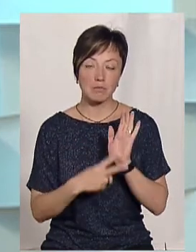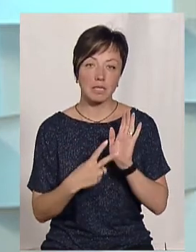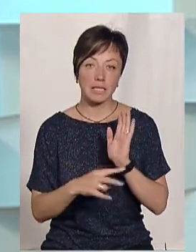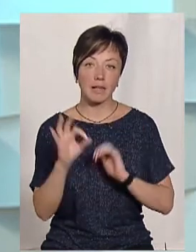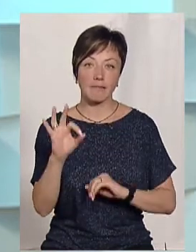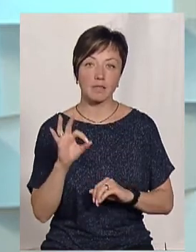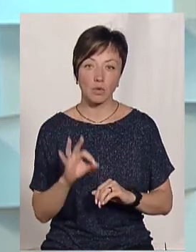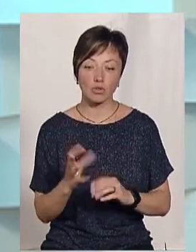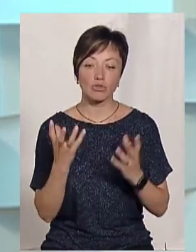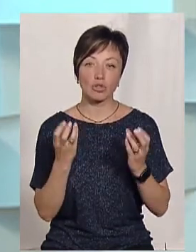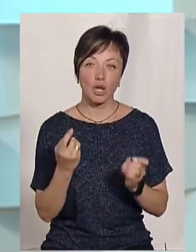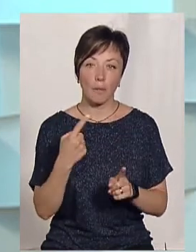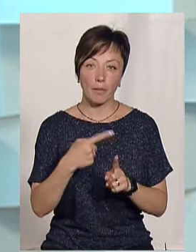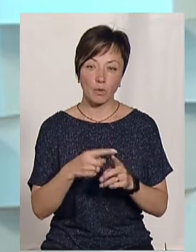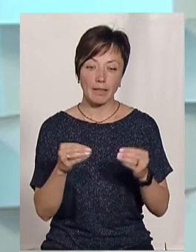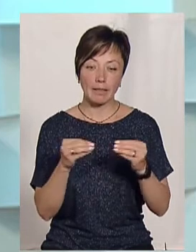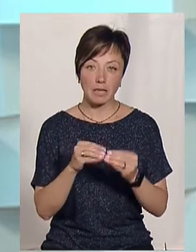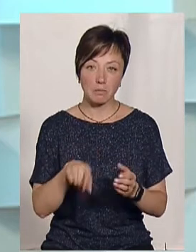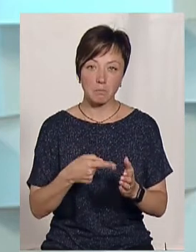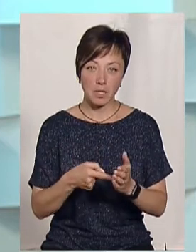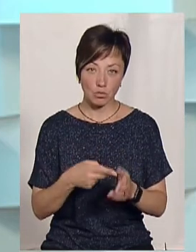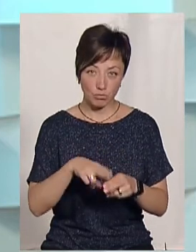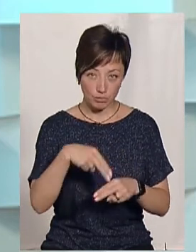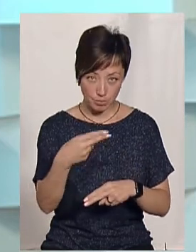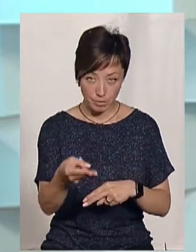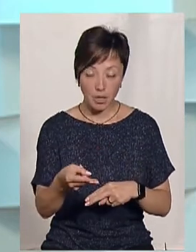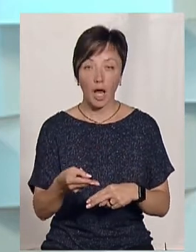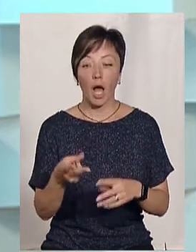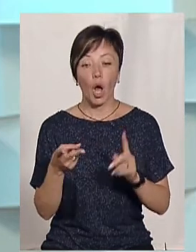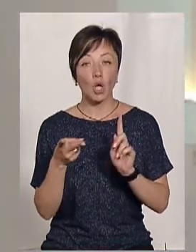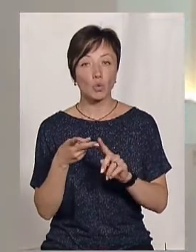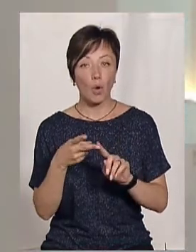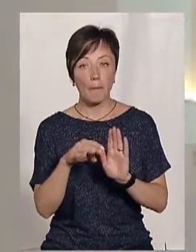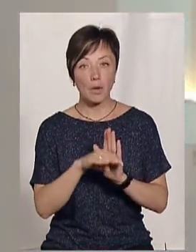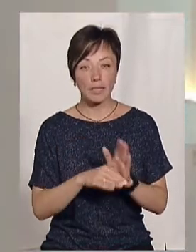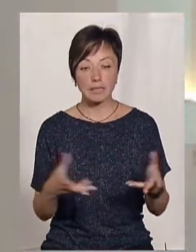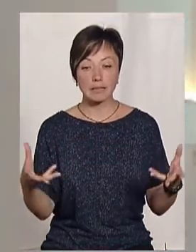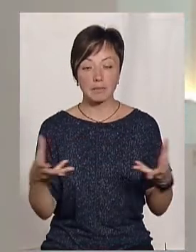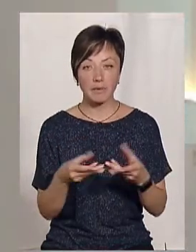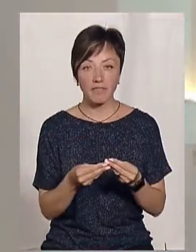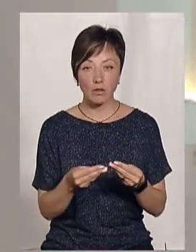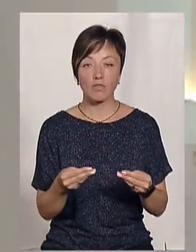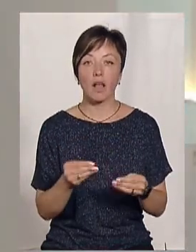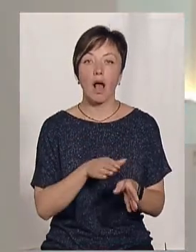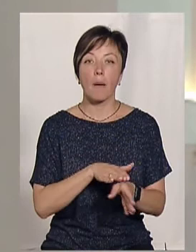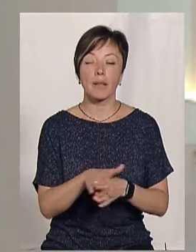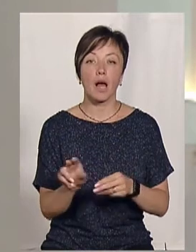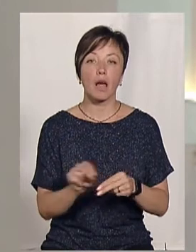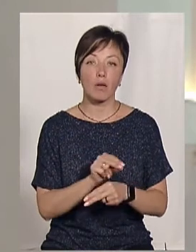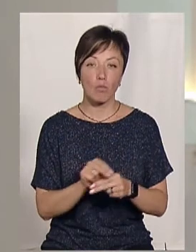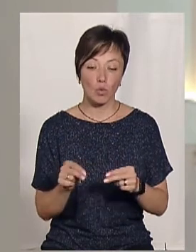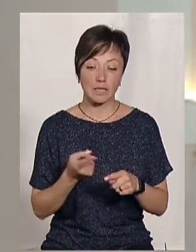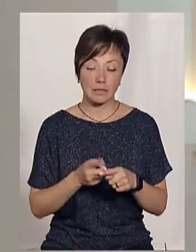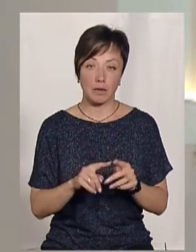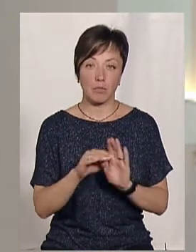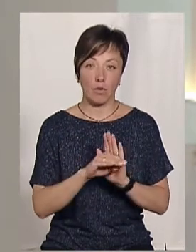% ще 10 відшкодової міський бюджет. Інша – програма співфінансування капітальних ремонтів, з якої ми